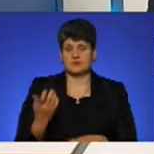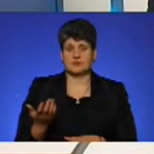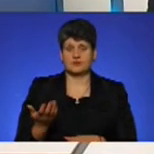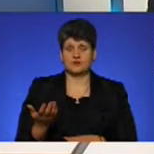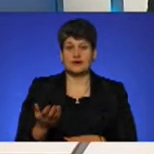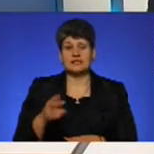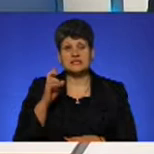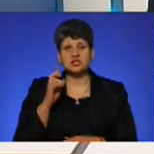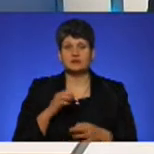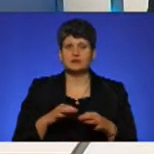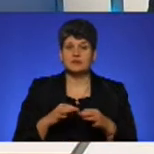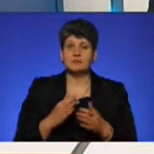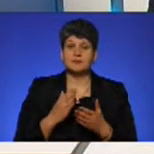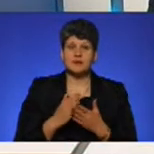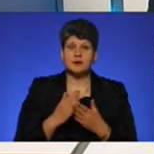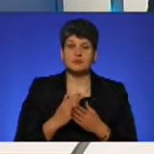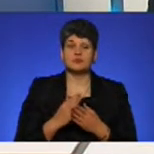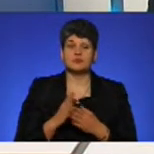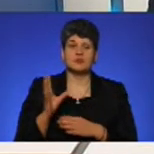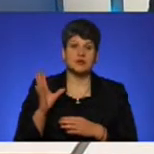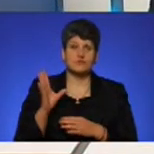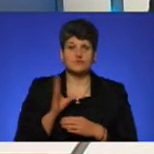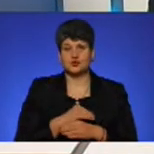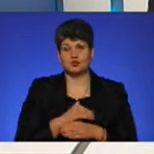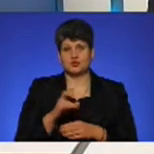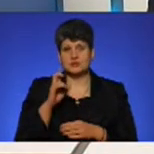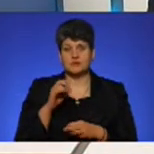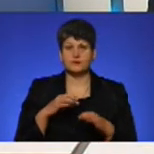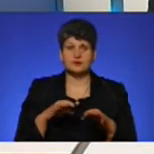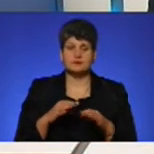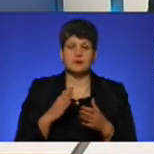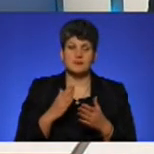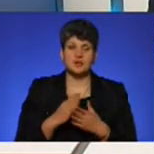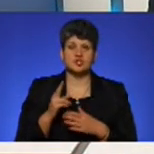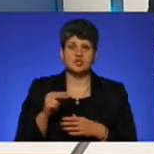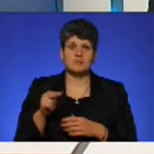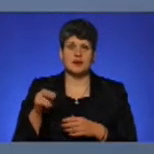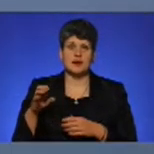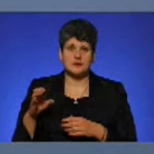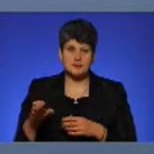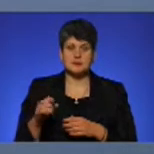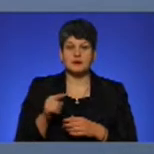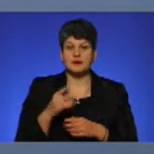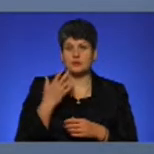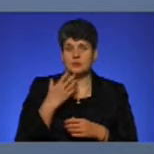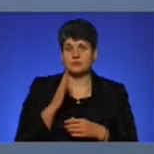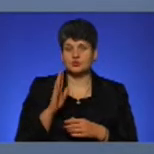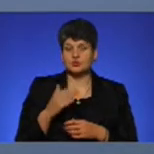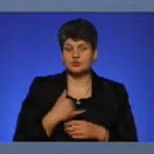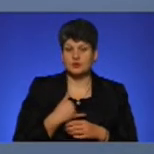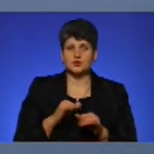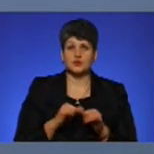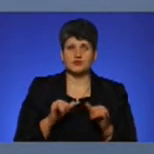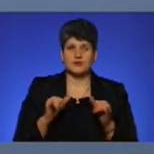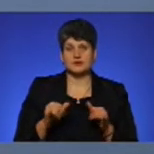на комунальному транспорті, майже на всьому комунальному транспорті, ми маємо GPS-трекери, і тому, коли буде в нас розвиватися